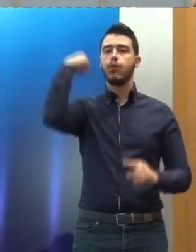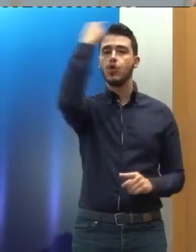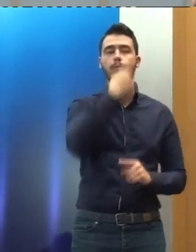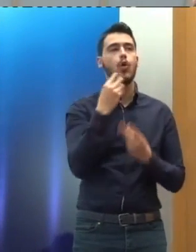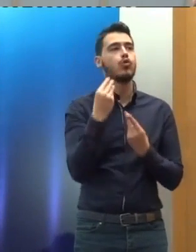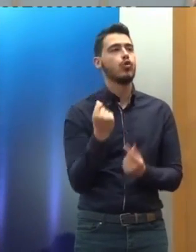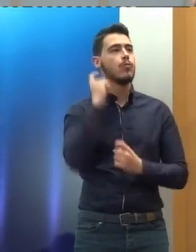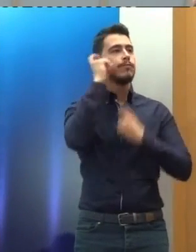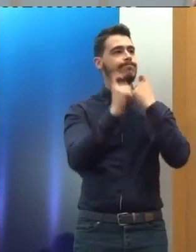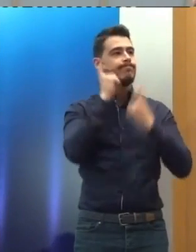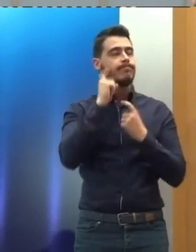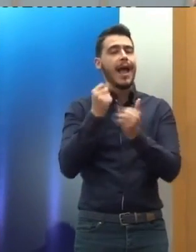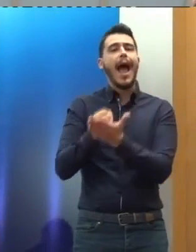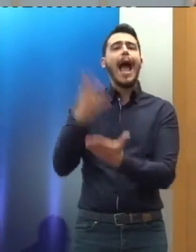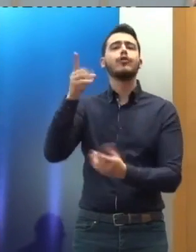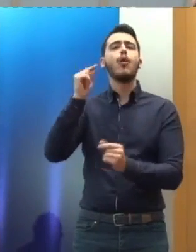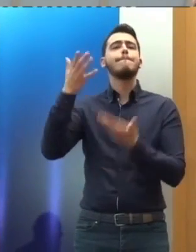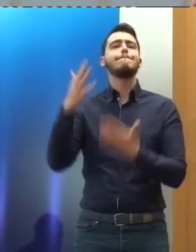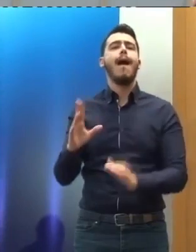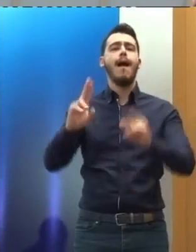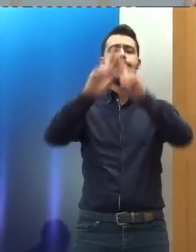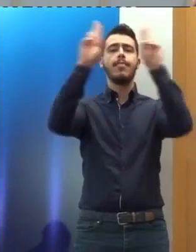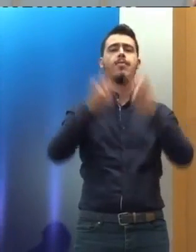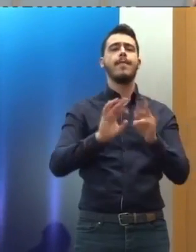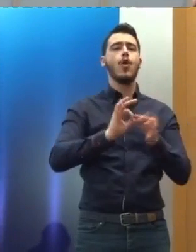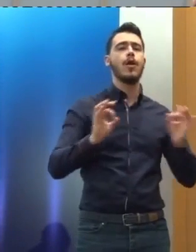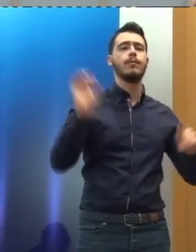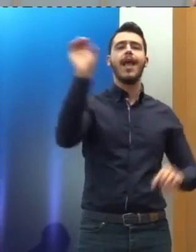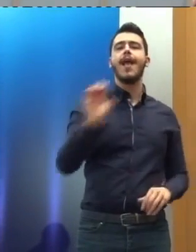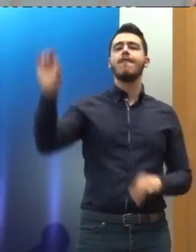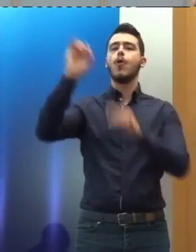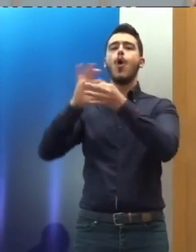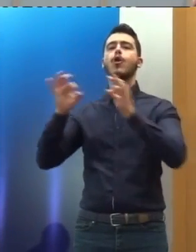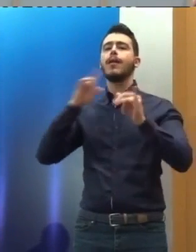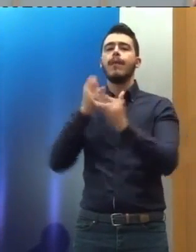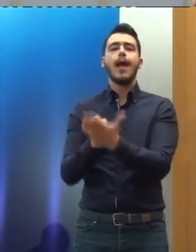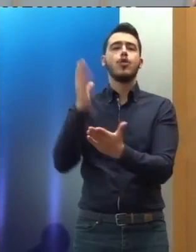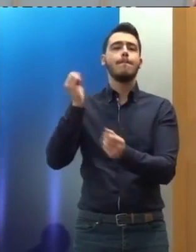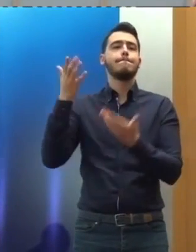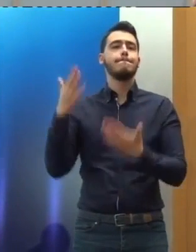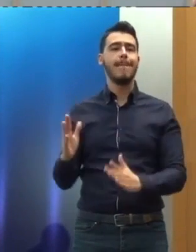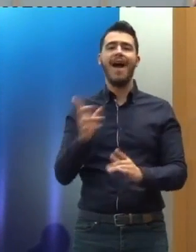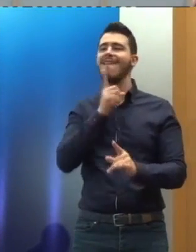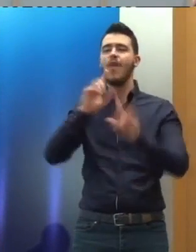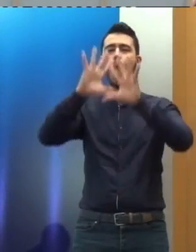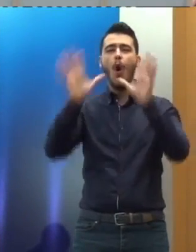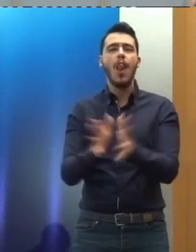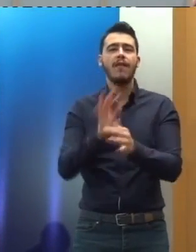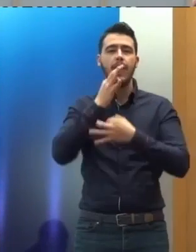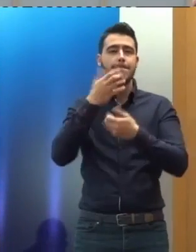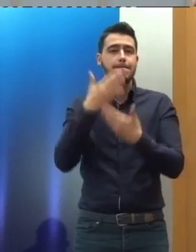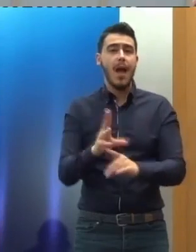αξιολογήσεων που έγιναν από τα όργανα στο οποίο έχουμε ήδη αναφερθεί ως προς την εικόνα που